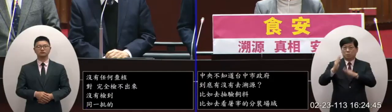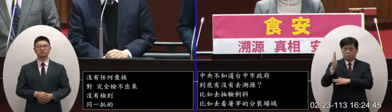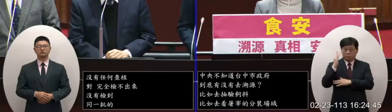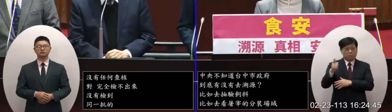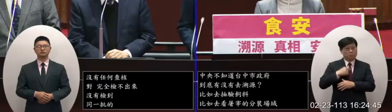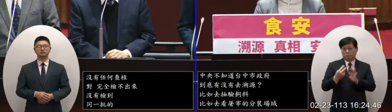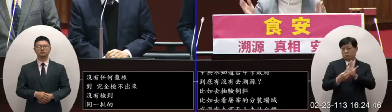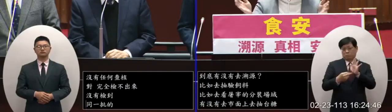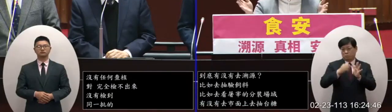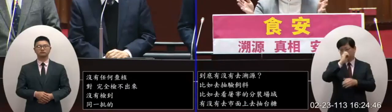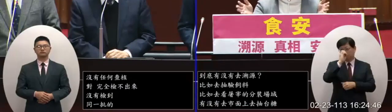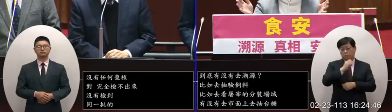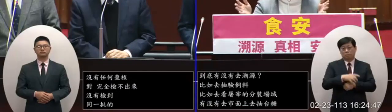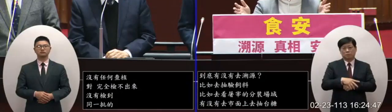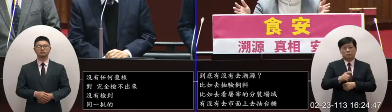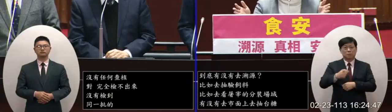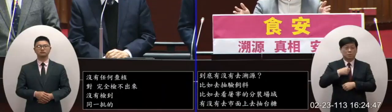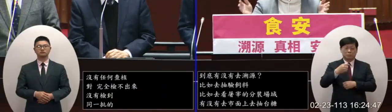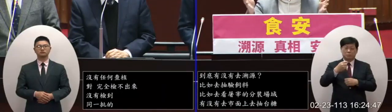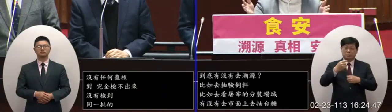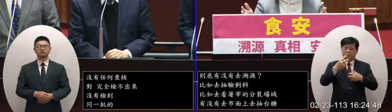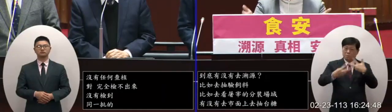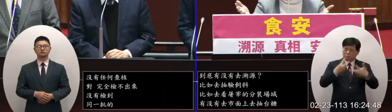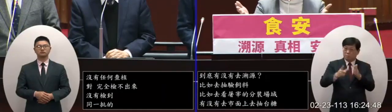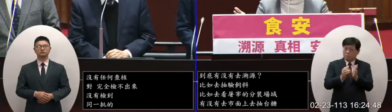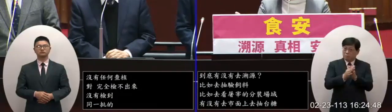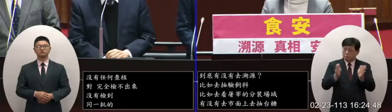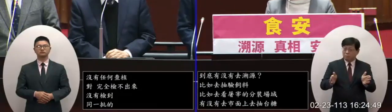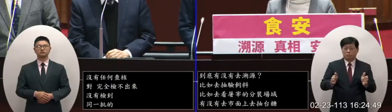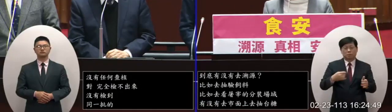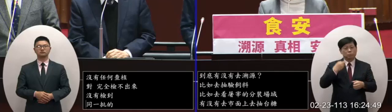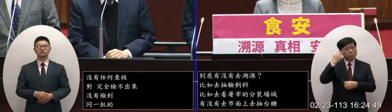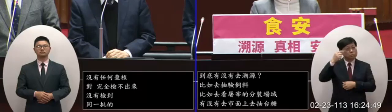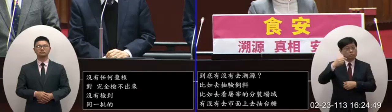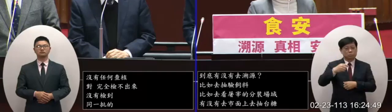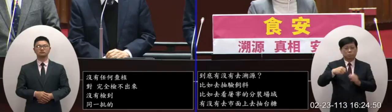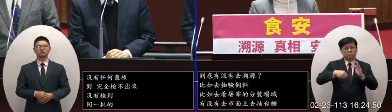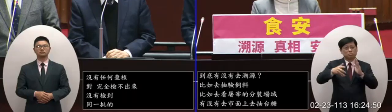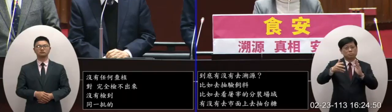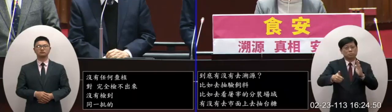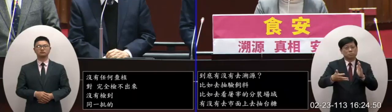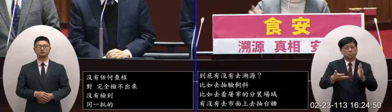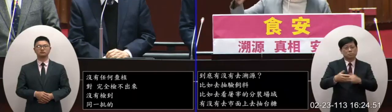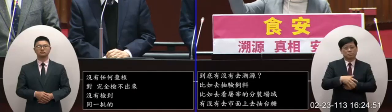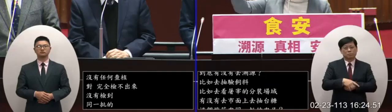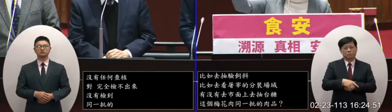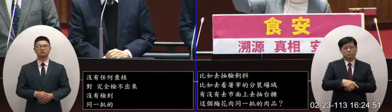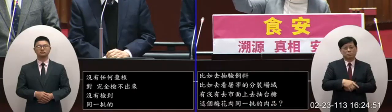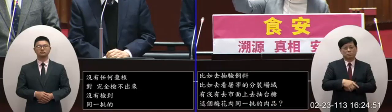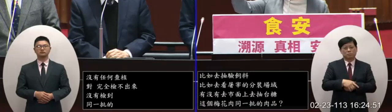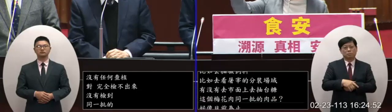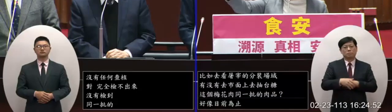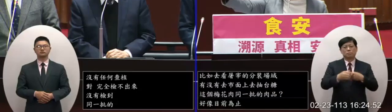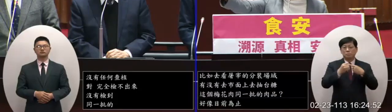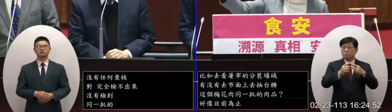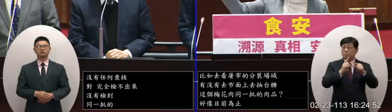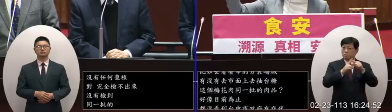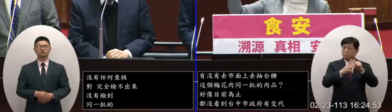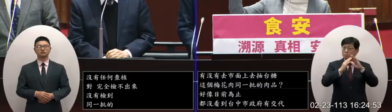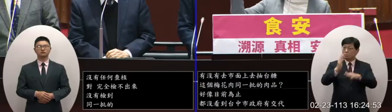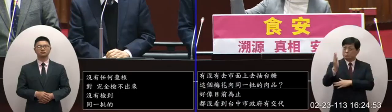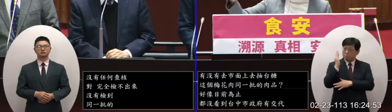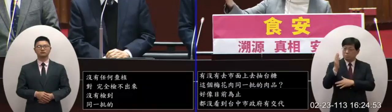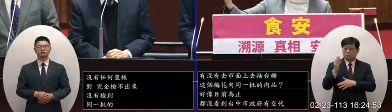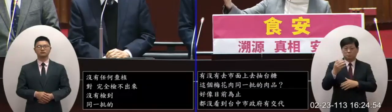政府有交代那這半個多月的時間院長你覺得我們第一個呃台中市